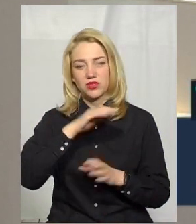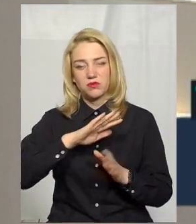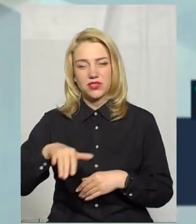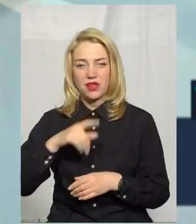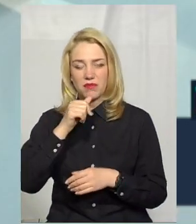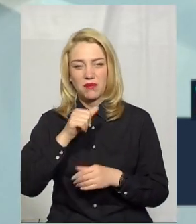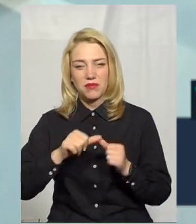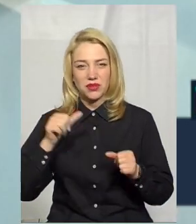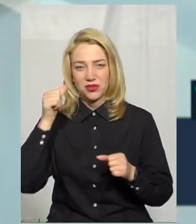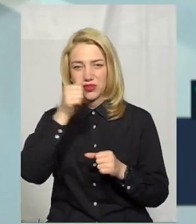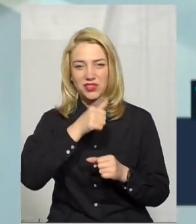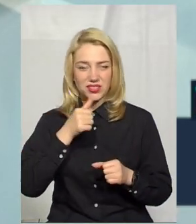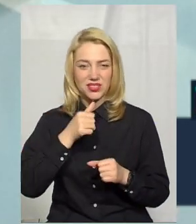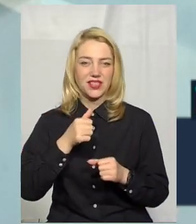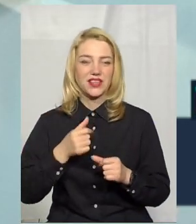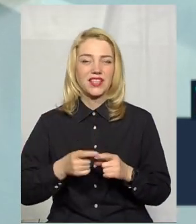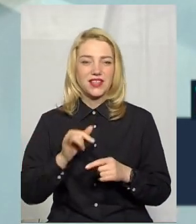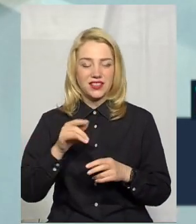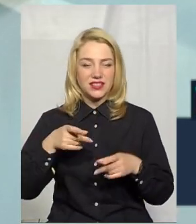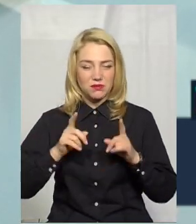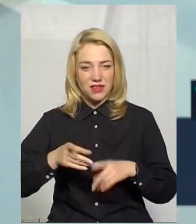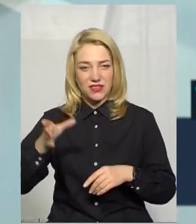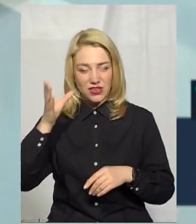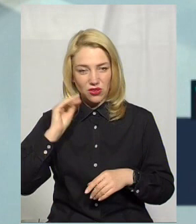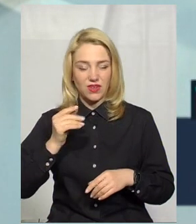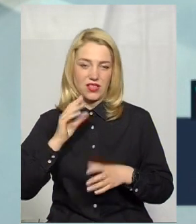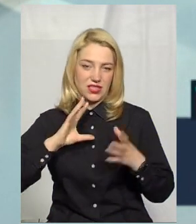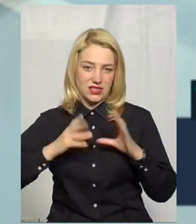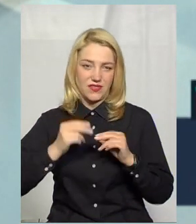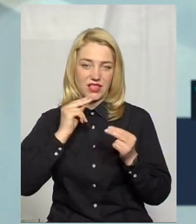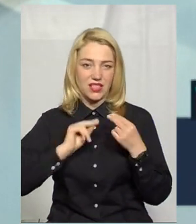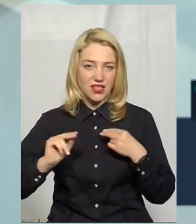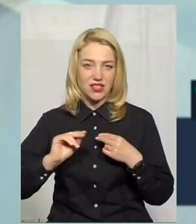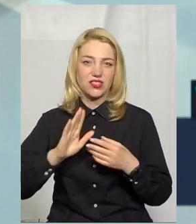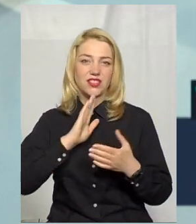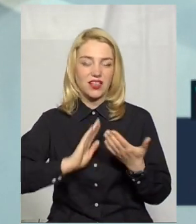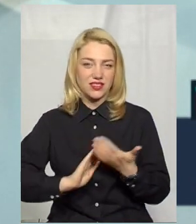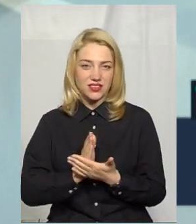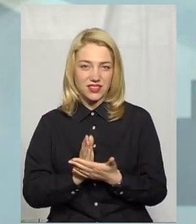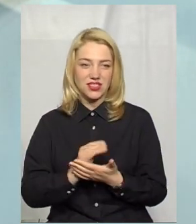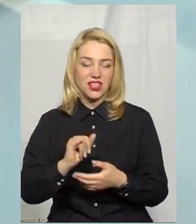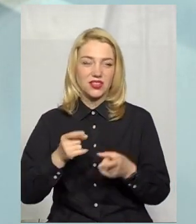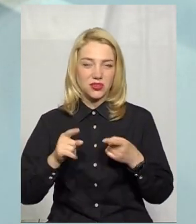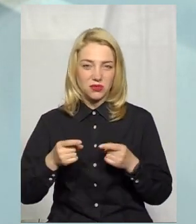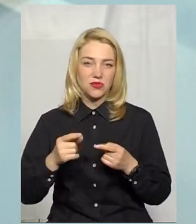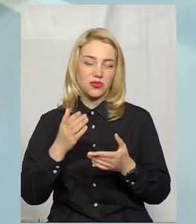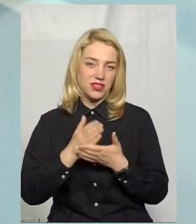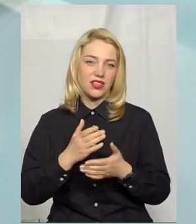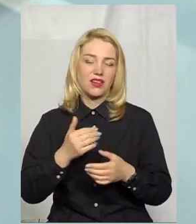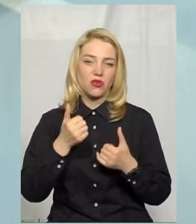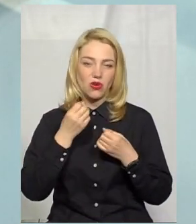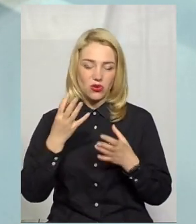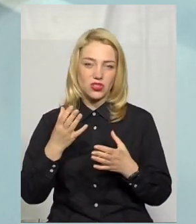зауважень, що вони врахували, що не врахували. Насправді, врахували, звіти стали кращими, якіснішими. Тому є хороші